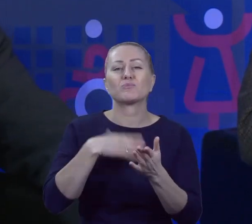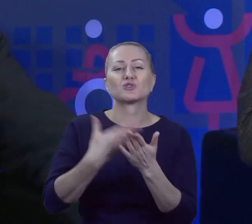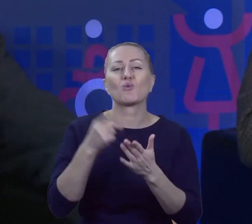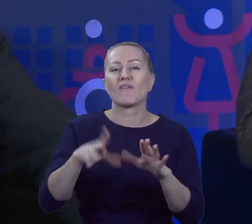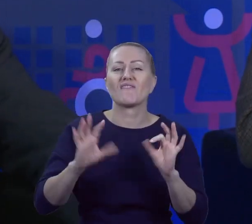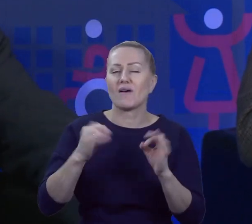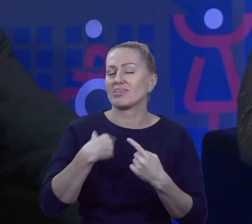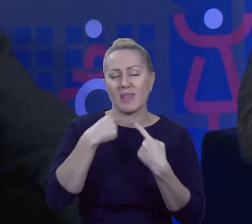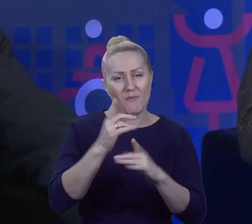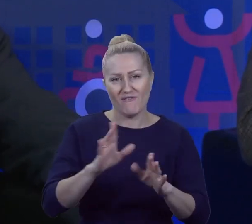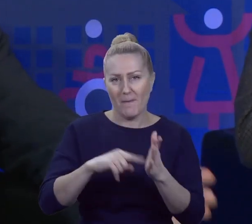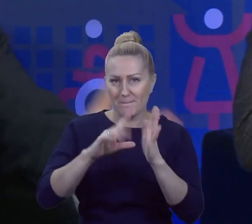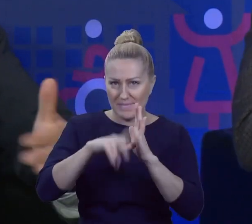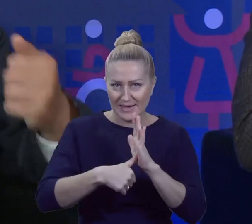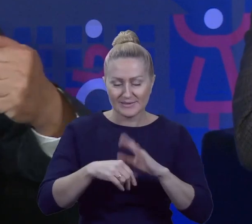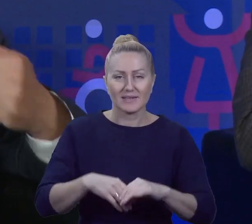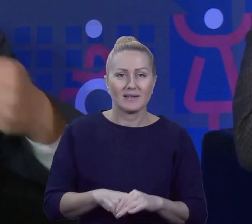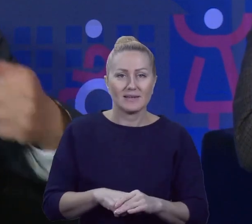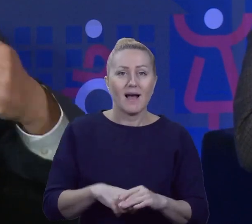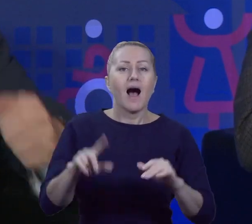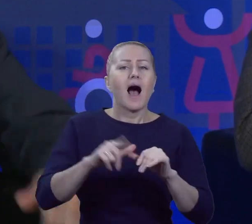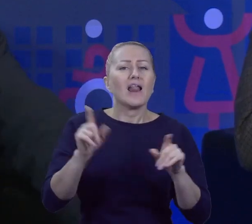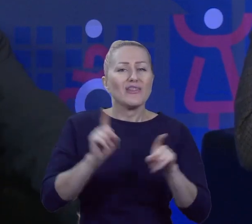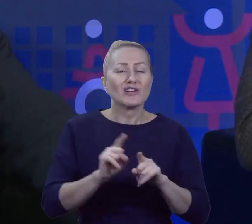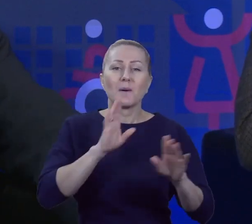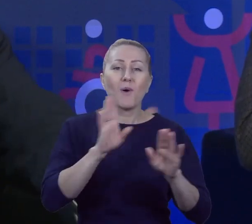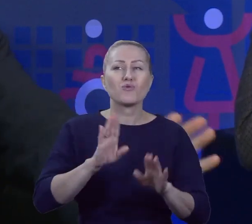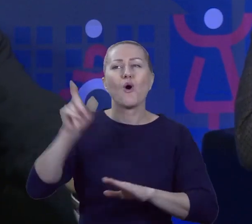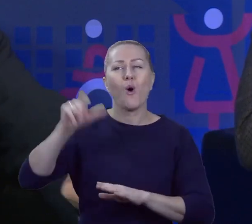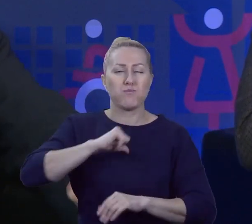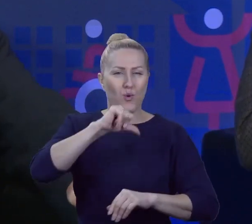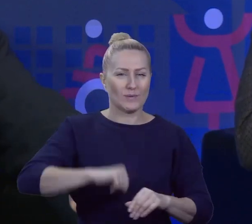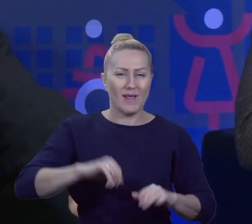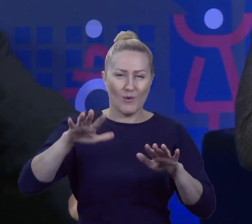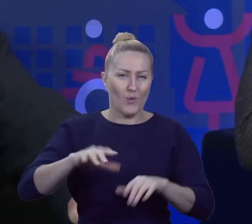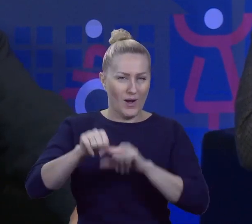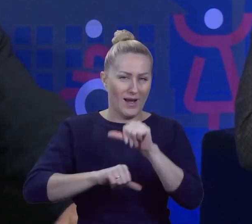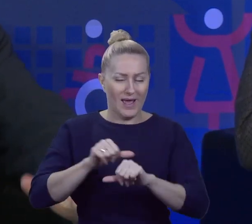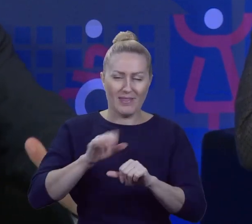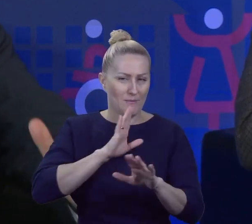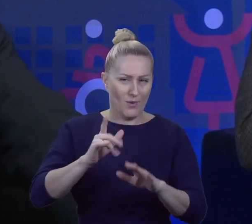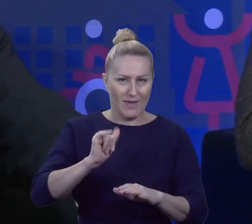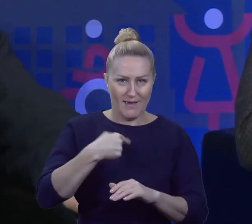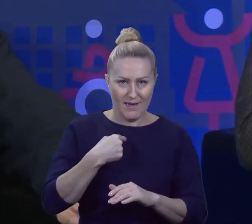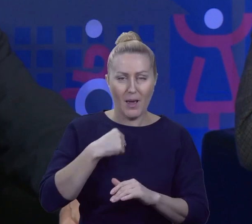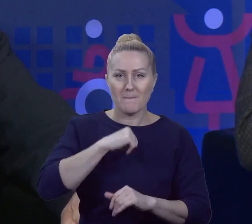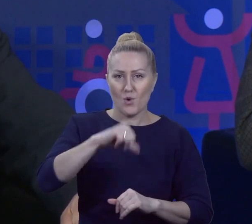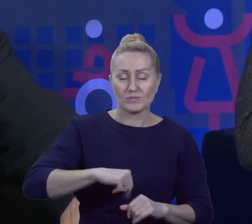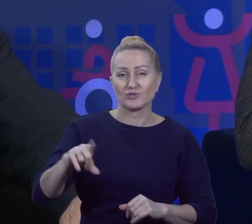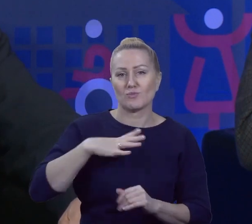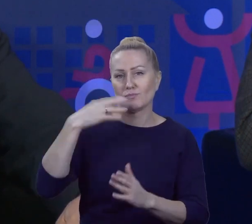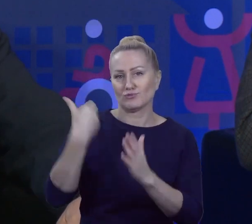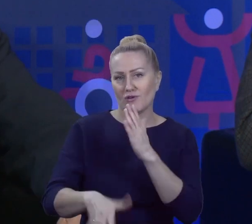no bo to bez sensu by było. Ale też z takim samym stażem jak ja, burmistrz, burmistrz, nie prezydenta burmistrz, przegrał wybory.